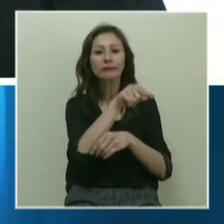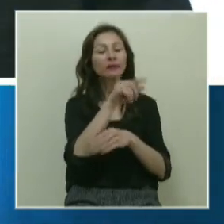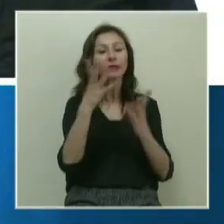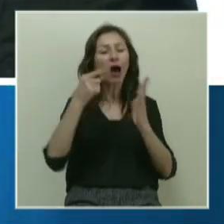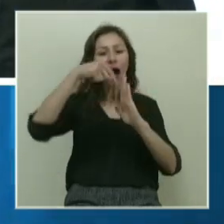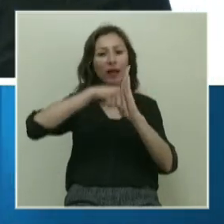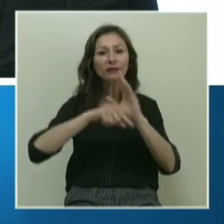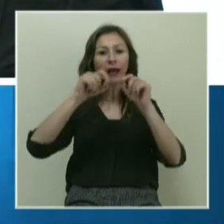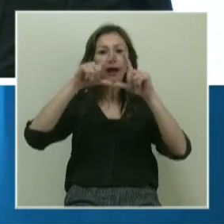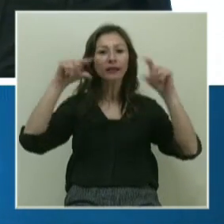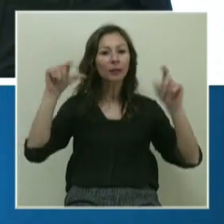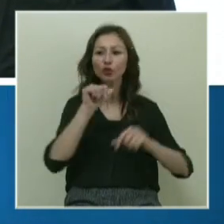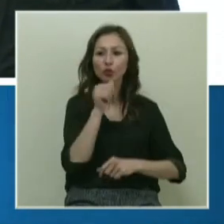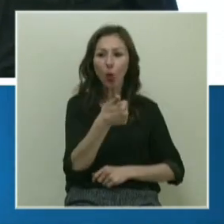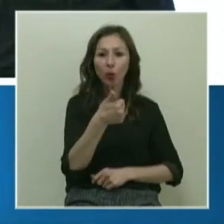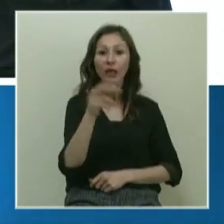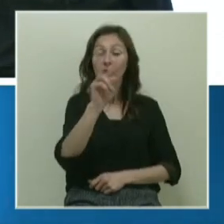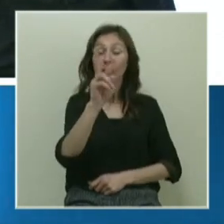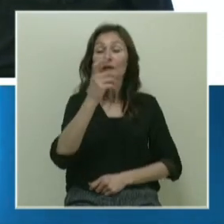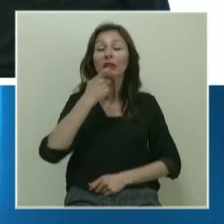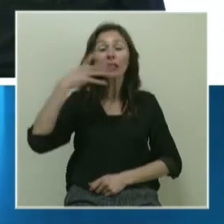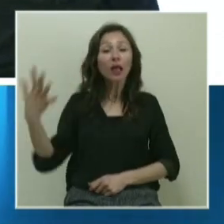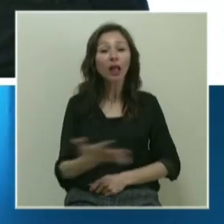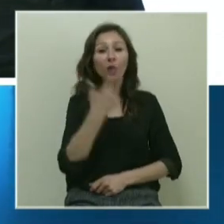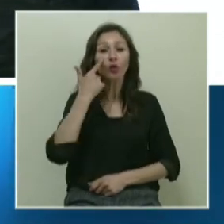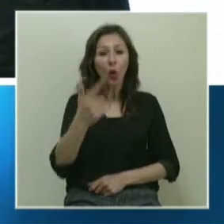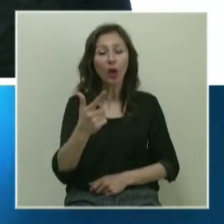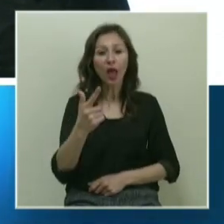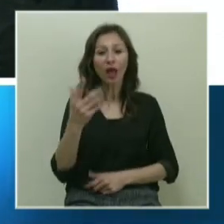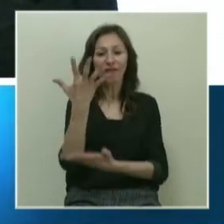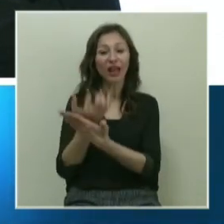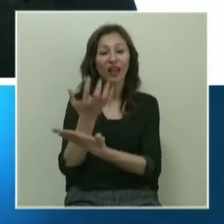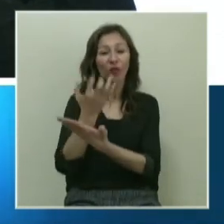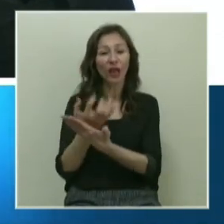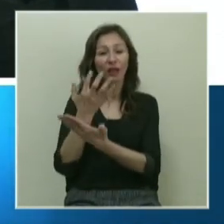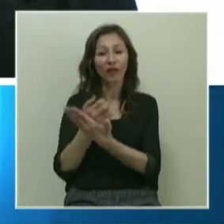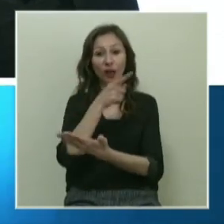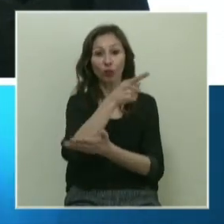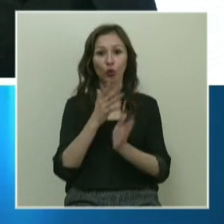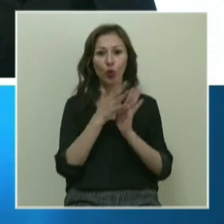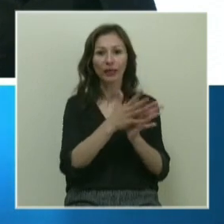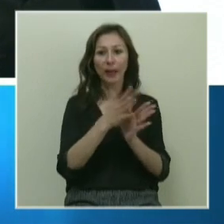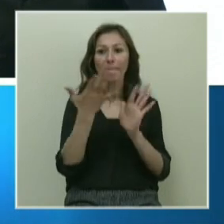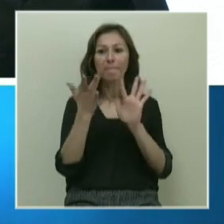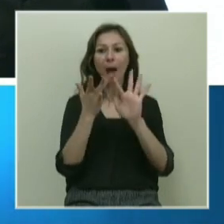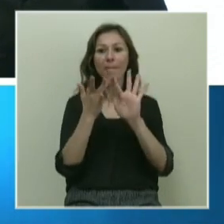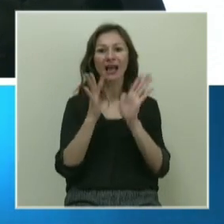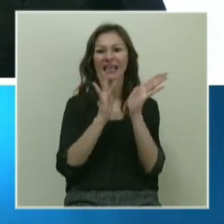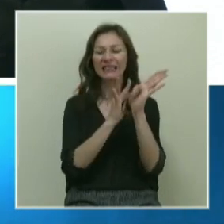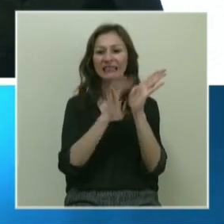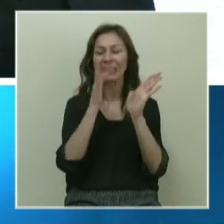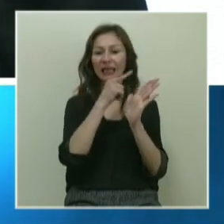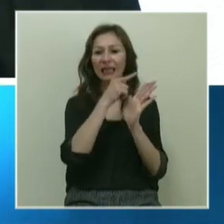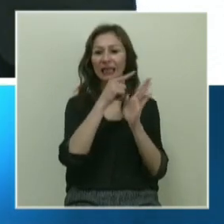ayrıntılı bir haritamız yok. 20 küsur yıl boyunca toplanan verilerle üretildi. Bu gördüğünüz parmak izi. Samanyolu